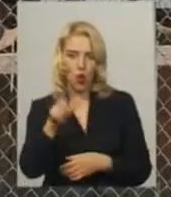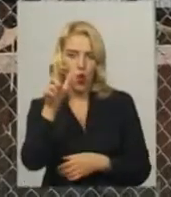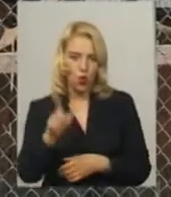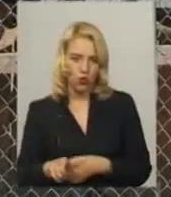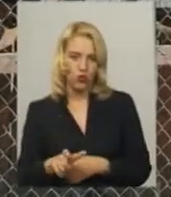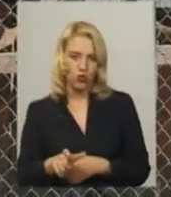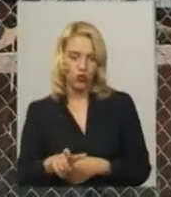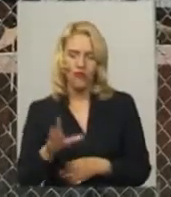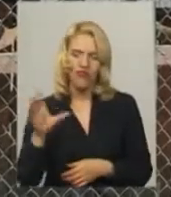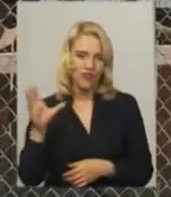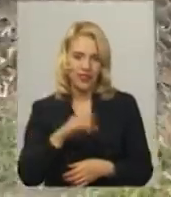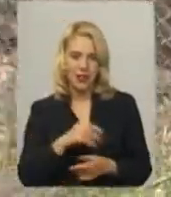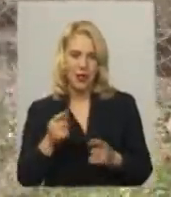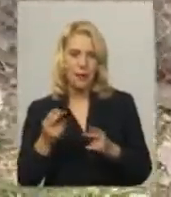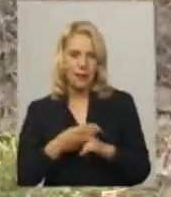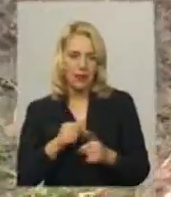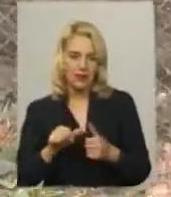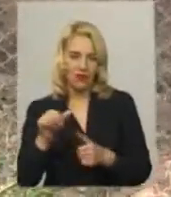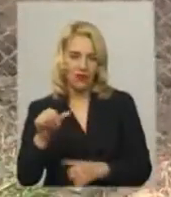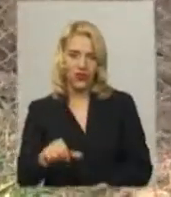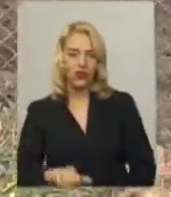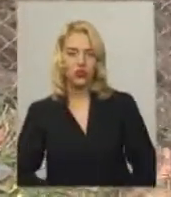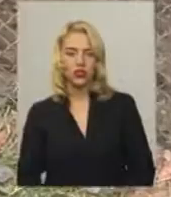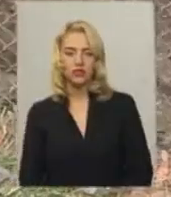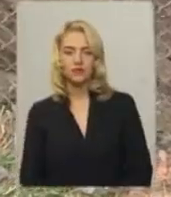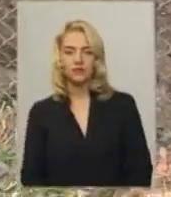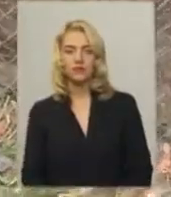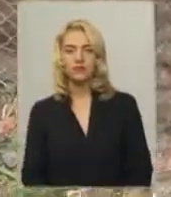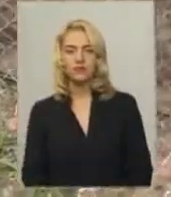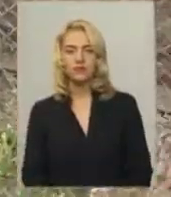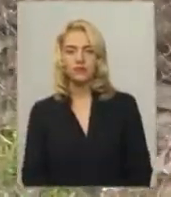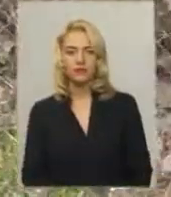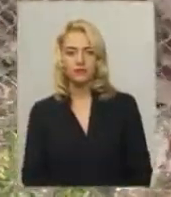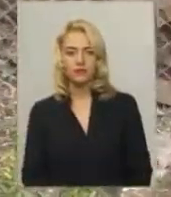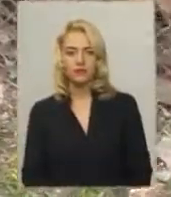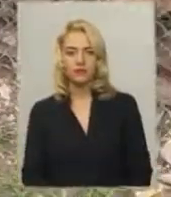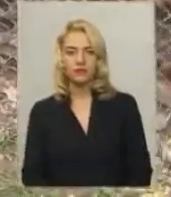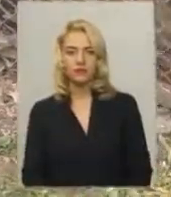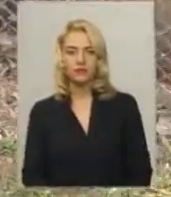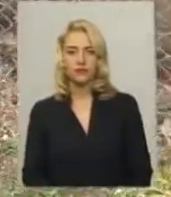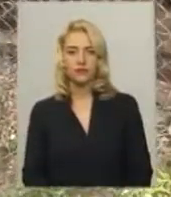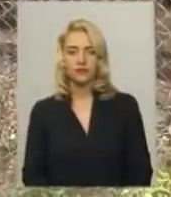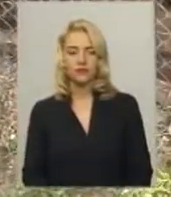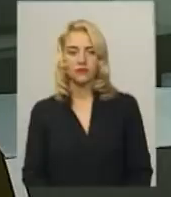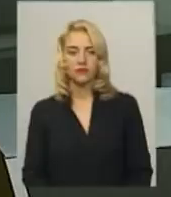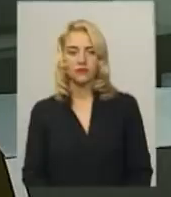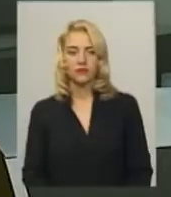Всі, без виключення. Анастасія Збродова, Володимир Занчуковський. Новини на Суспільному. Хмельницький.